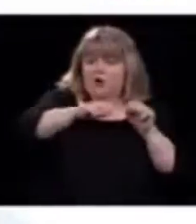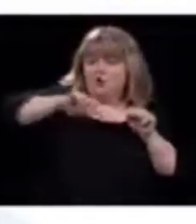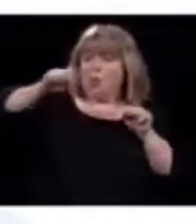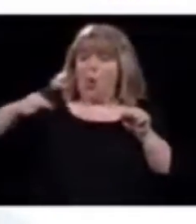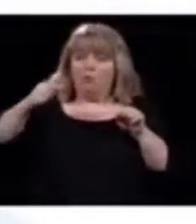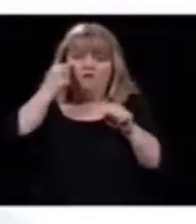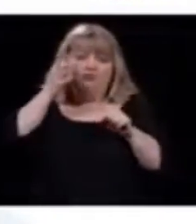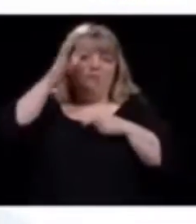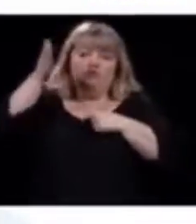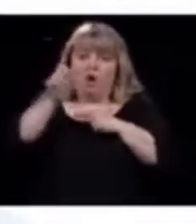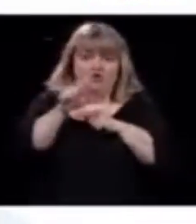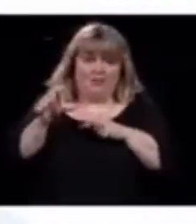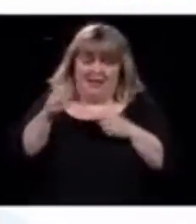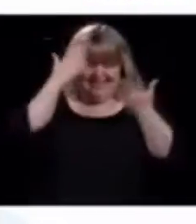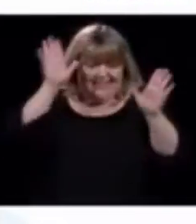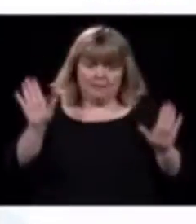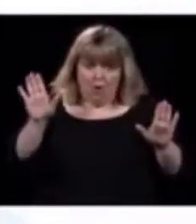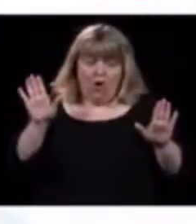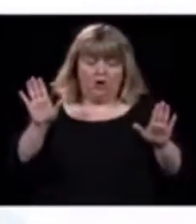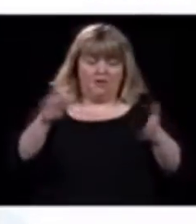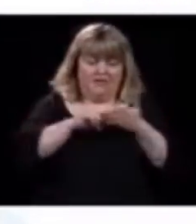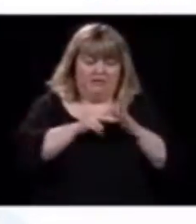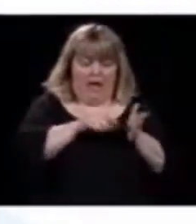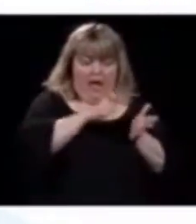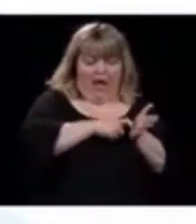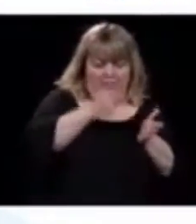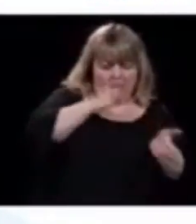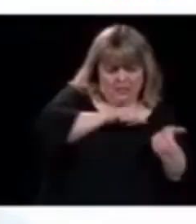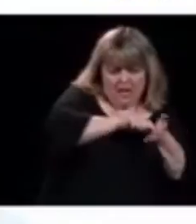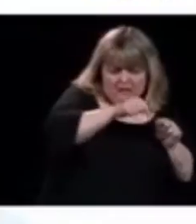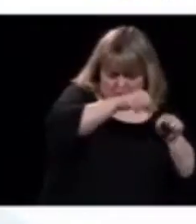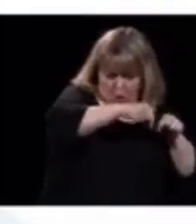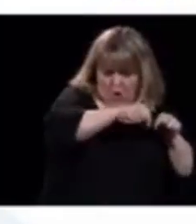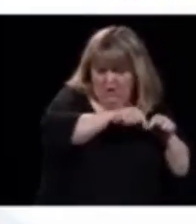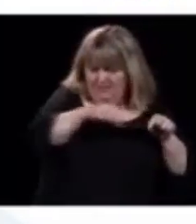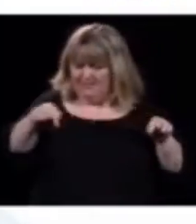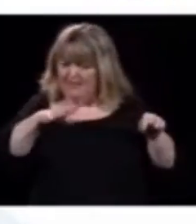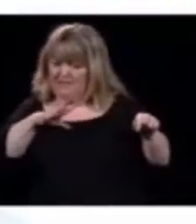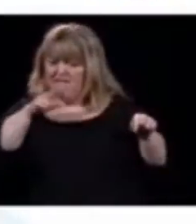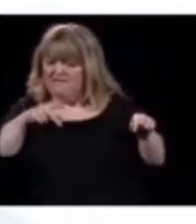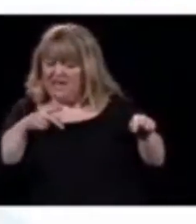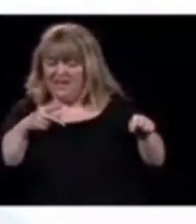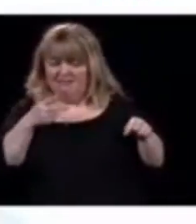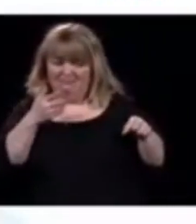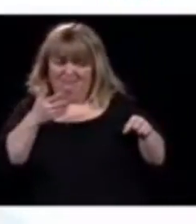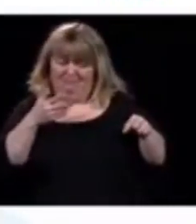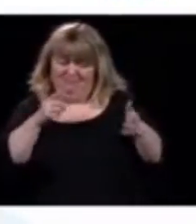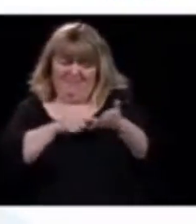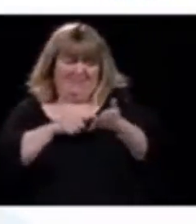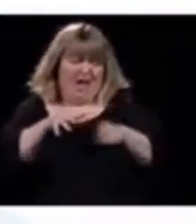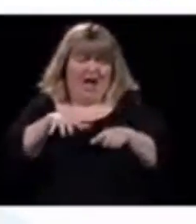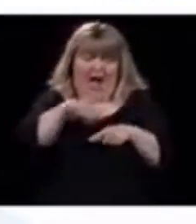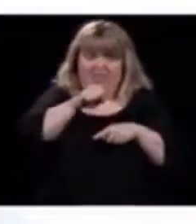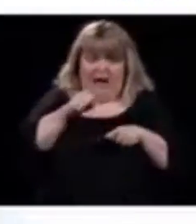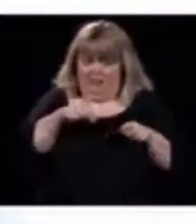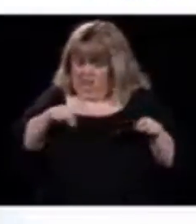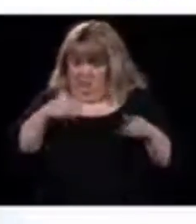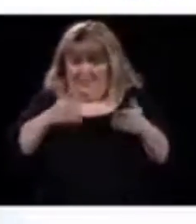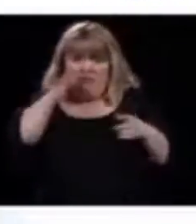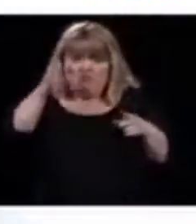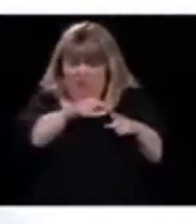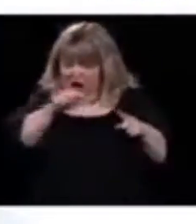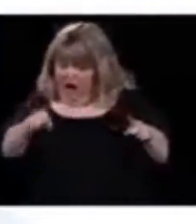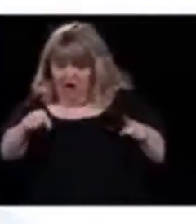tard, où on va dire, OK, il a été testé là, mais il a peut-être été infecté un peu plus tard. Donc, les courbes même vont